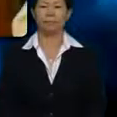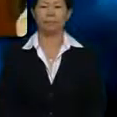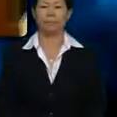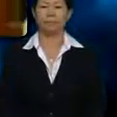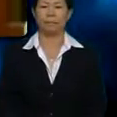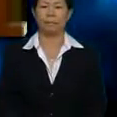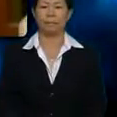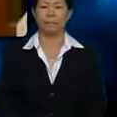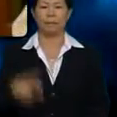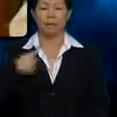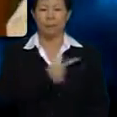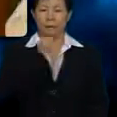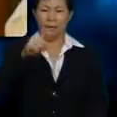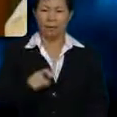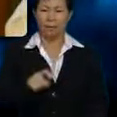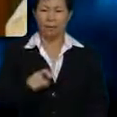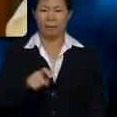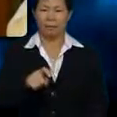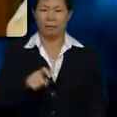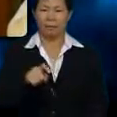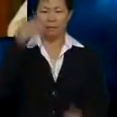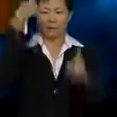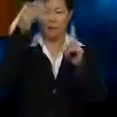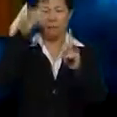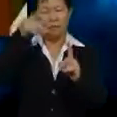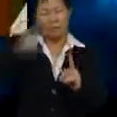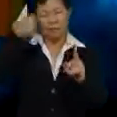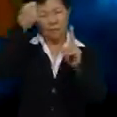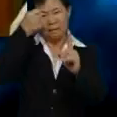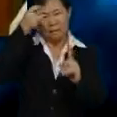Kita kena Terima kenyataan